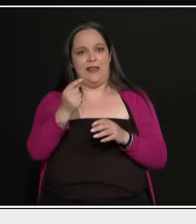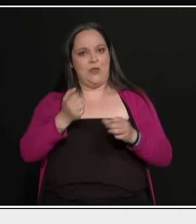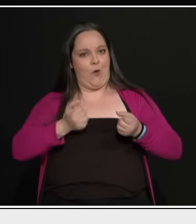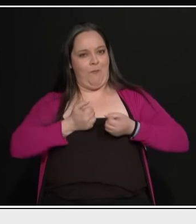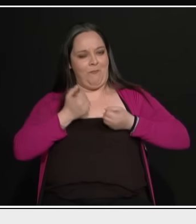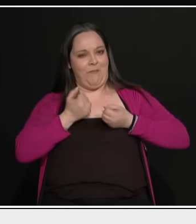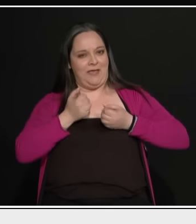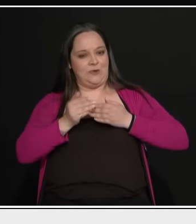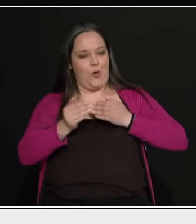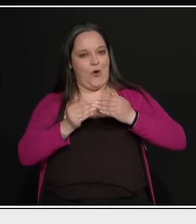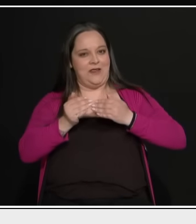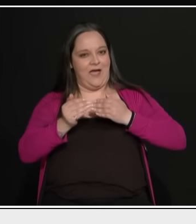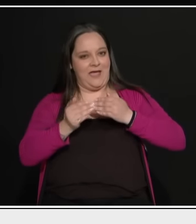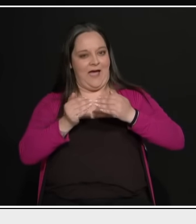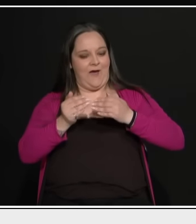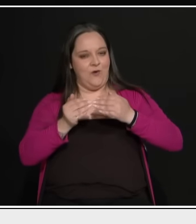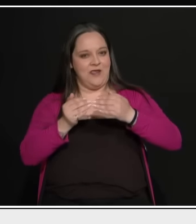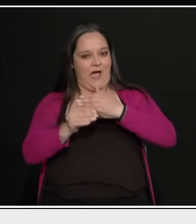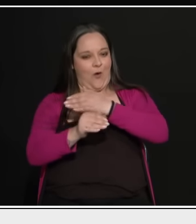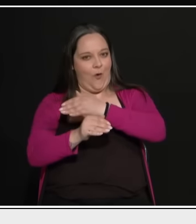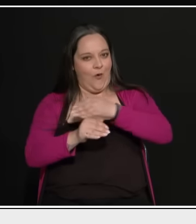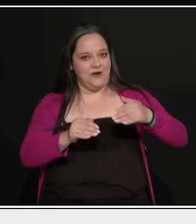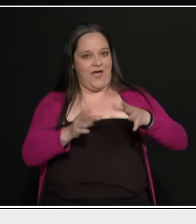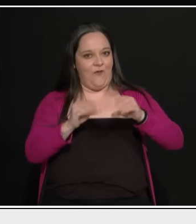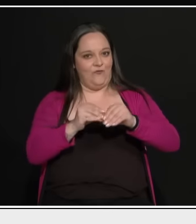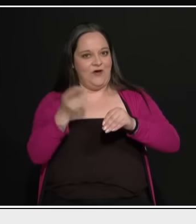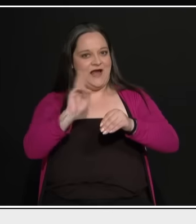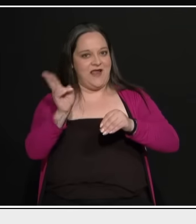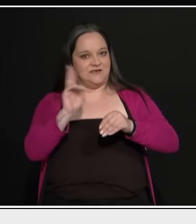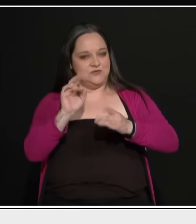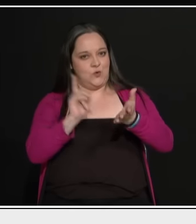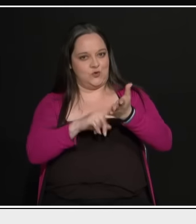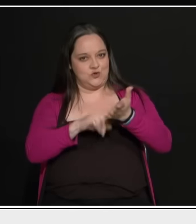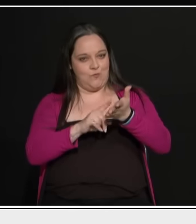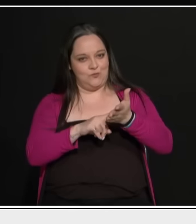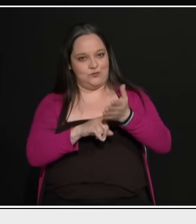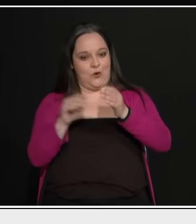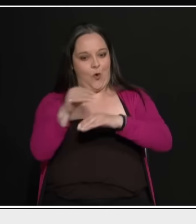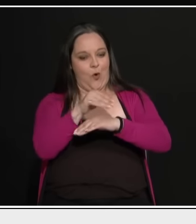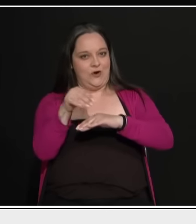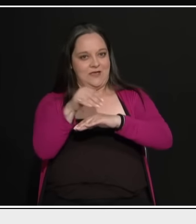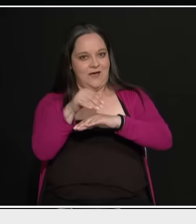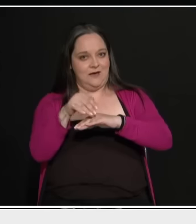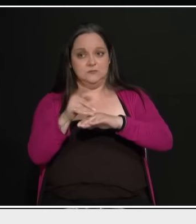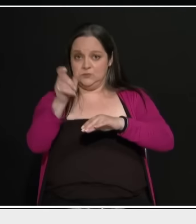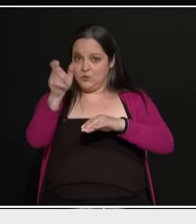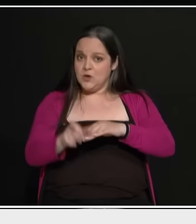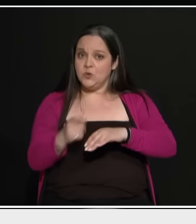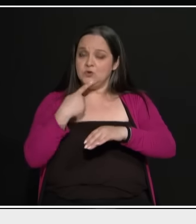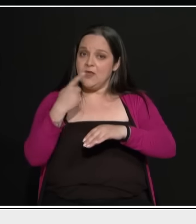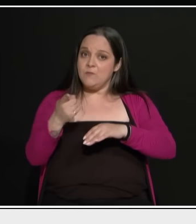όρια βεβαίως του αντιρατσιστικού νόμου. Το ξέρετε αυτό. Του αντιρατσιστικού νόμου. Παίζετε στα όρια. Ακείνος δεν δηλώνει ότι